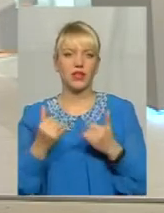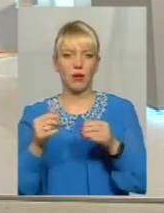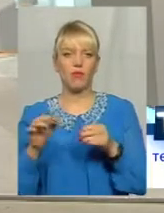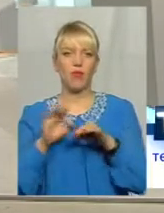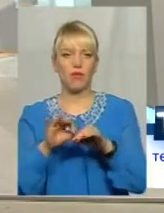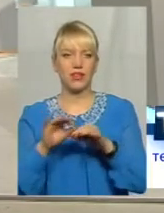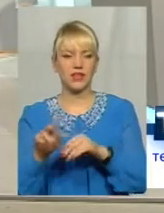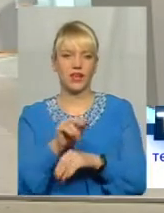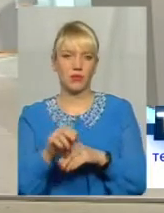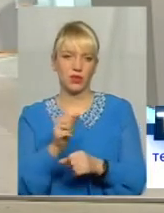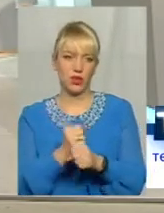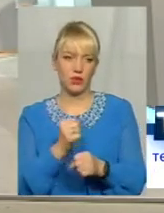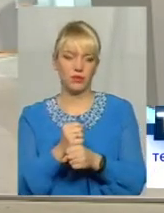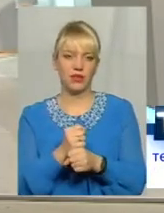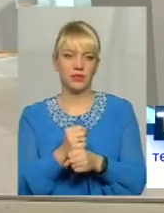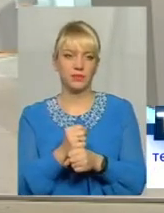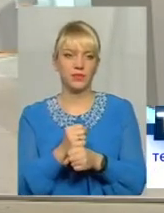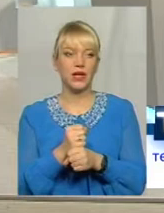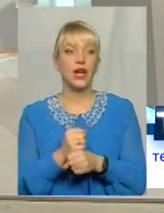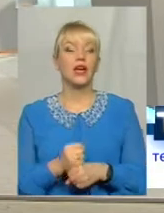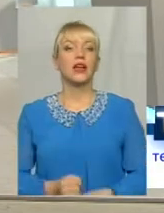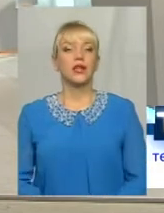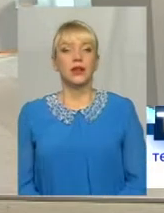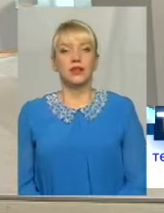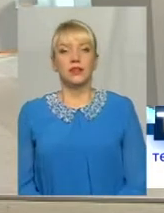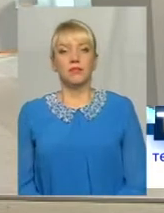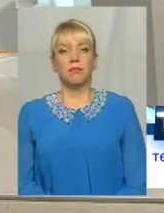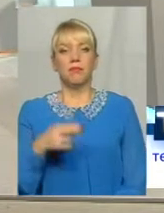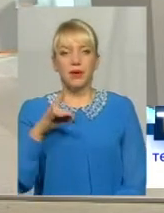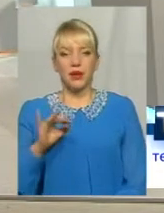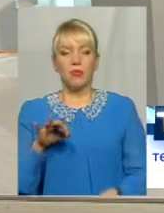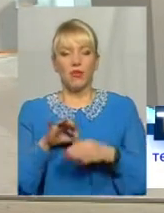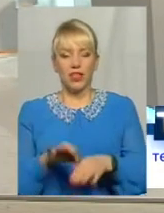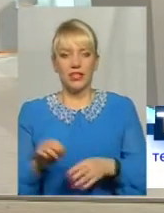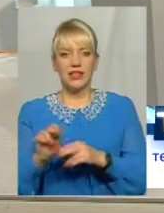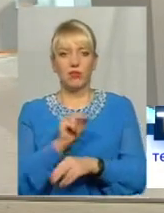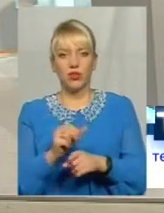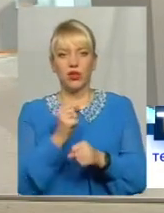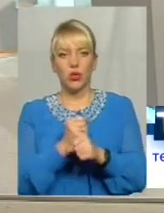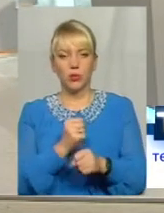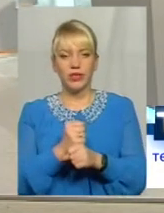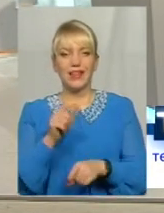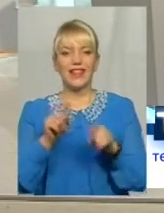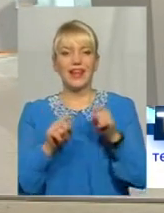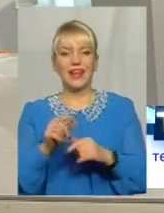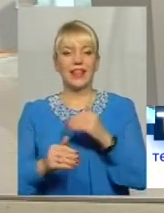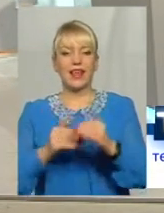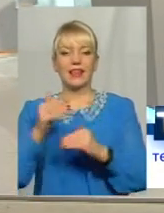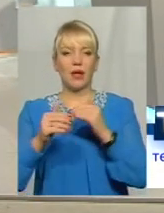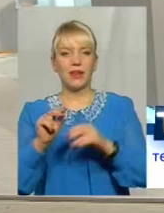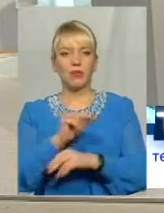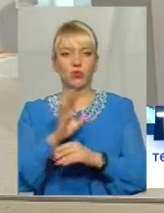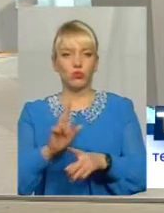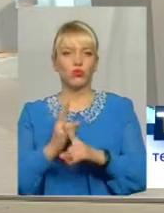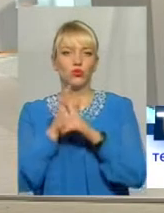Власне, при проведенні ремонтних робіт, деякі етапи ремонту будуть